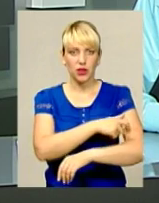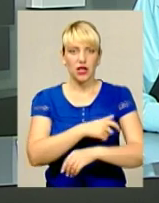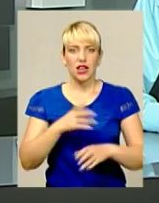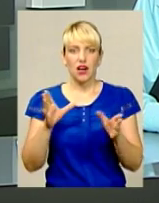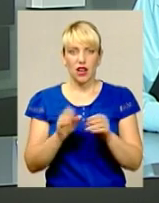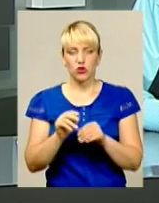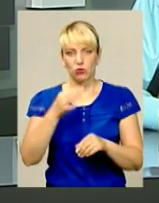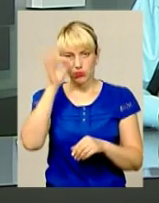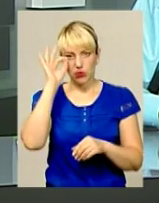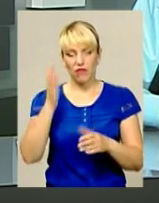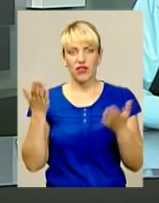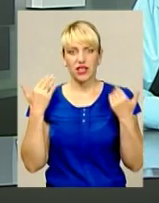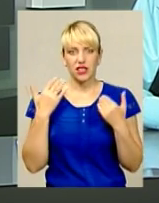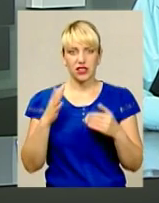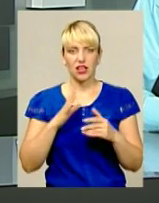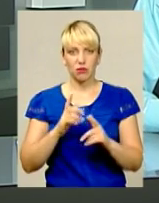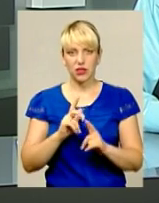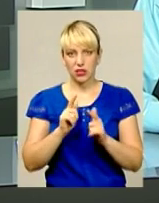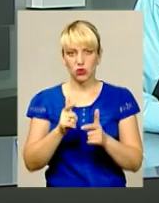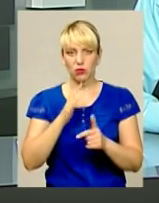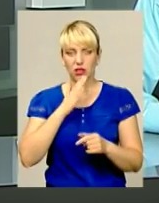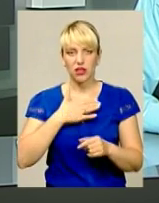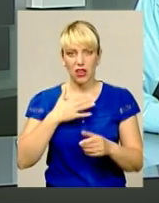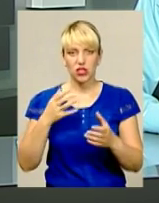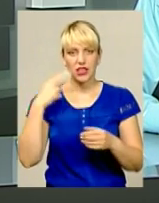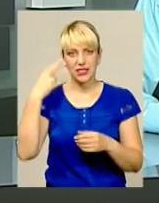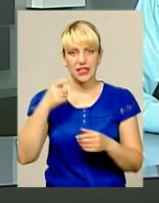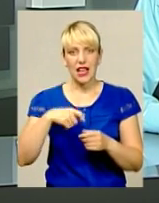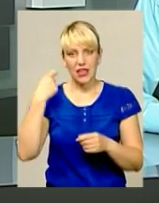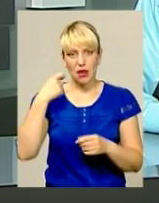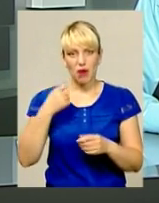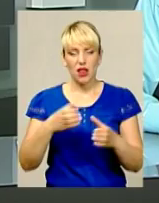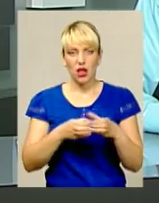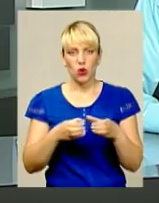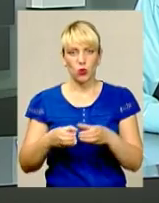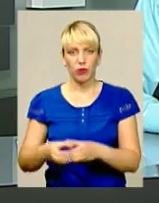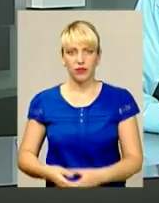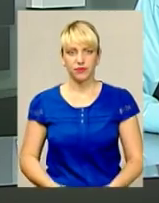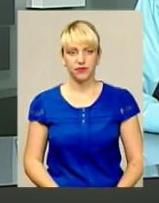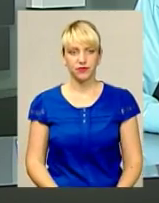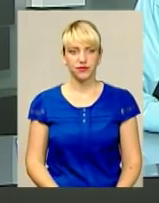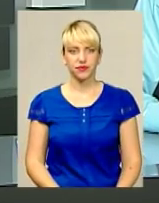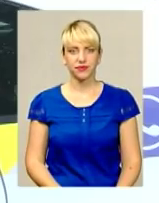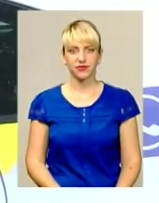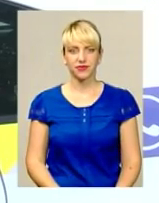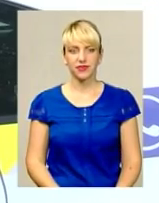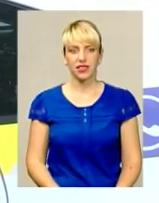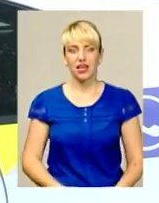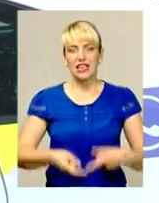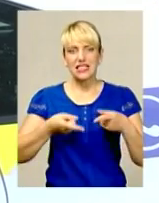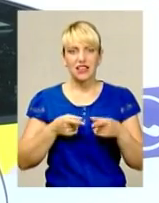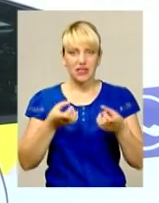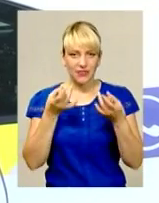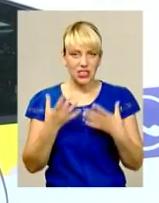поліцейськими вихідними заступила і наша знімальна група. Докладно про результати – далі у сюжеті. Звичайне